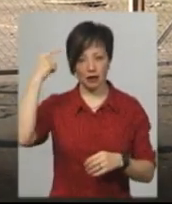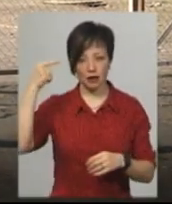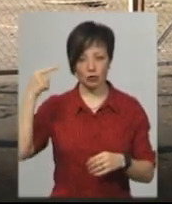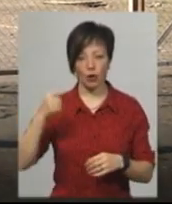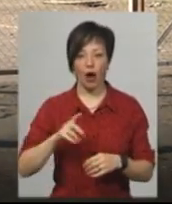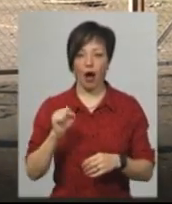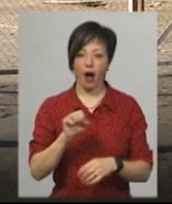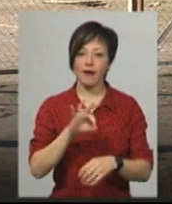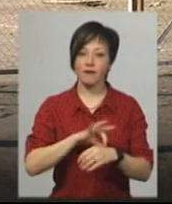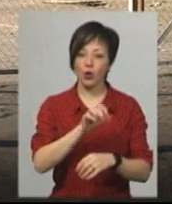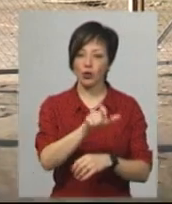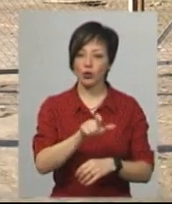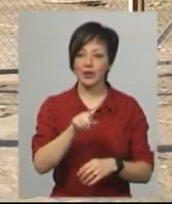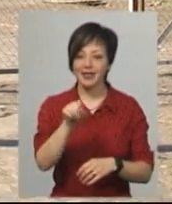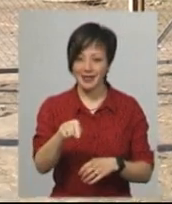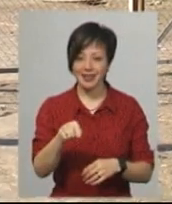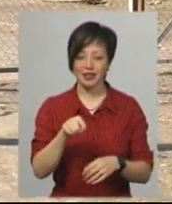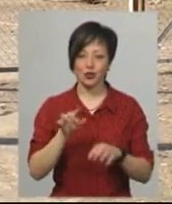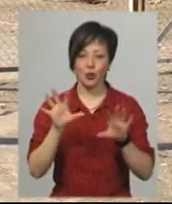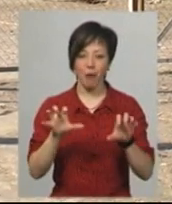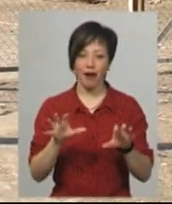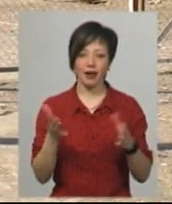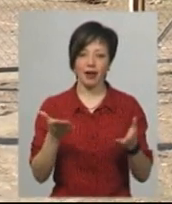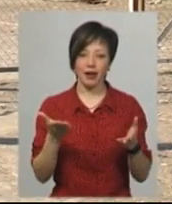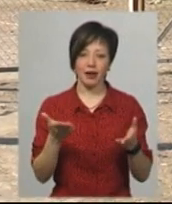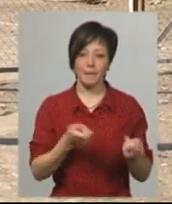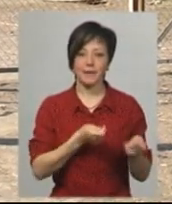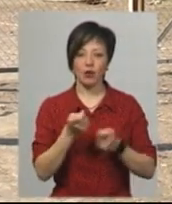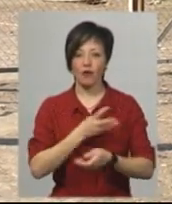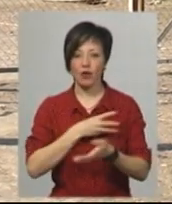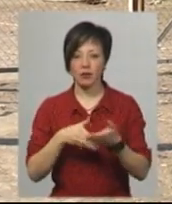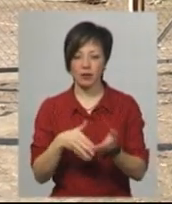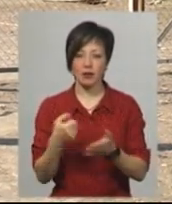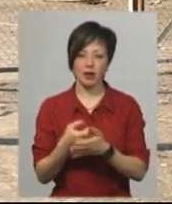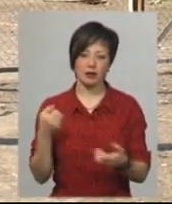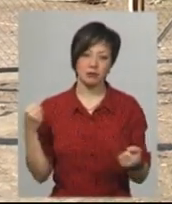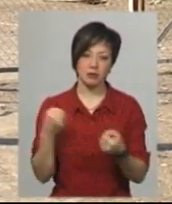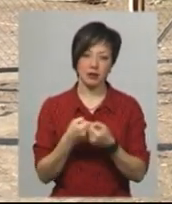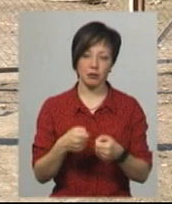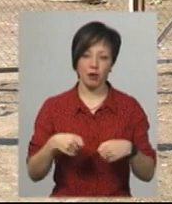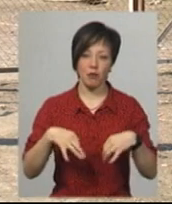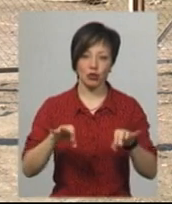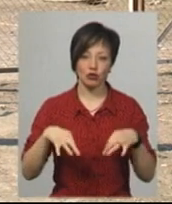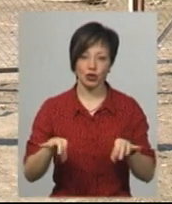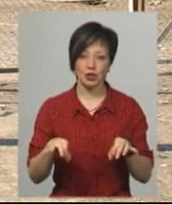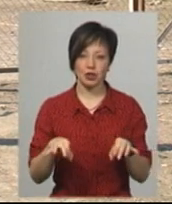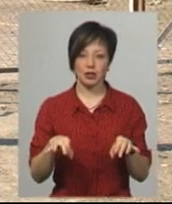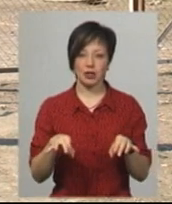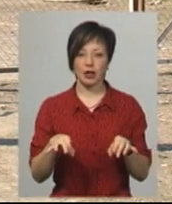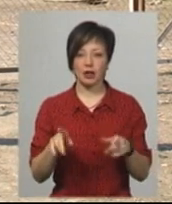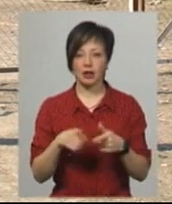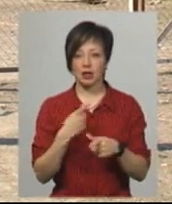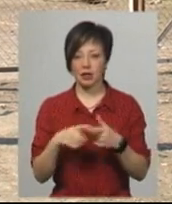А хворіють ці собаки, які привозять волонтери з битими машинами, десь підхватив